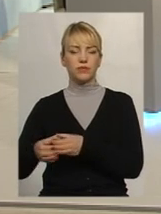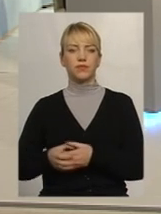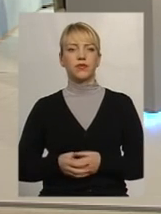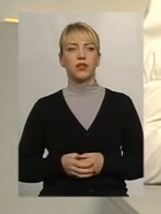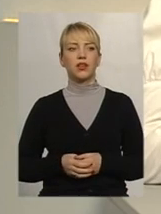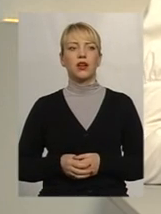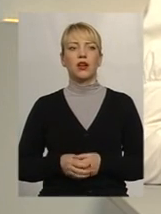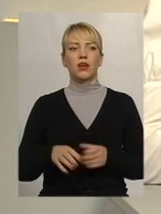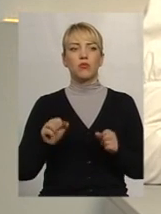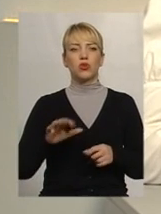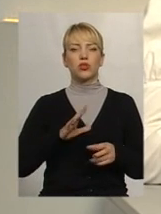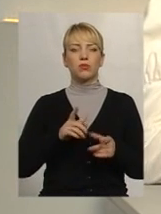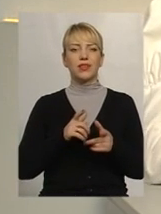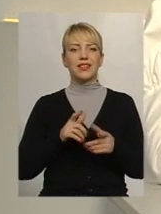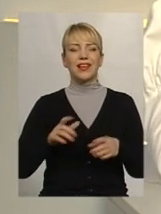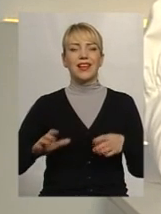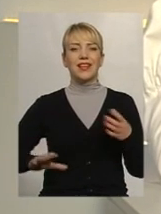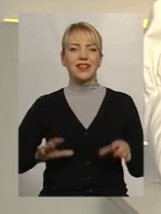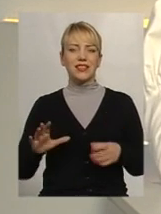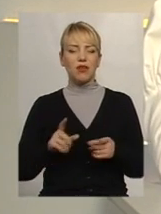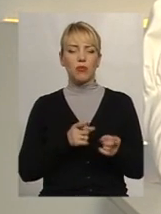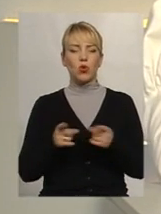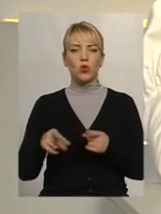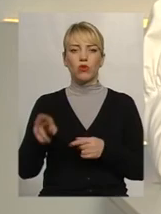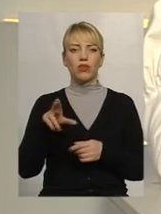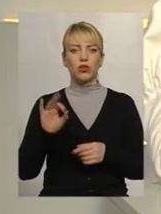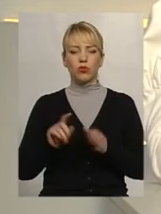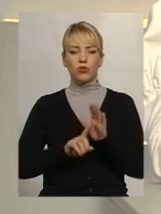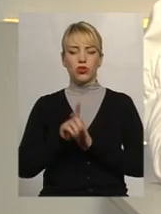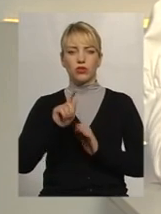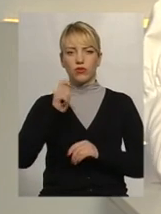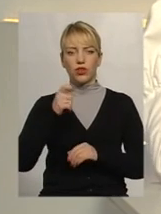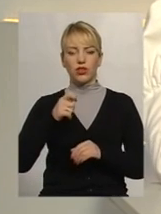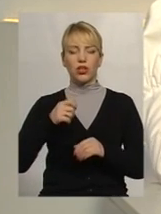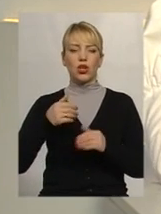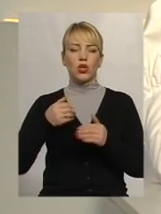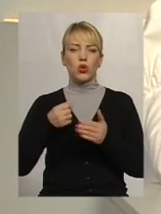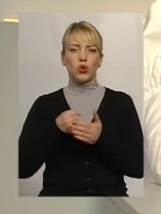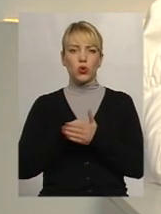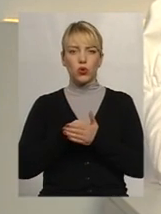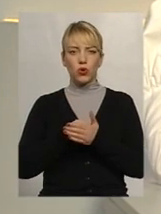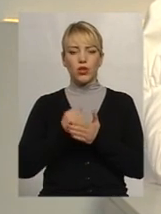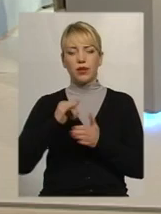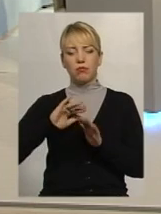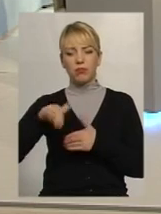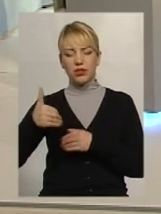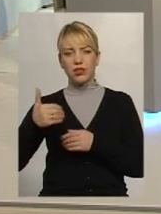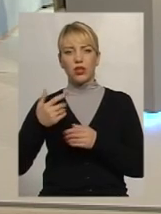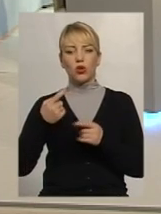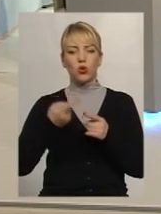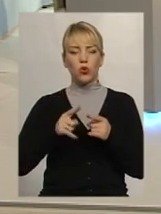Напевне, інтенсивність підготовки до початку війни в нашій країні і після того, як вона почалась, напевне, дуже відрізняється?